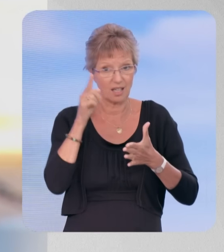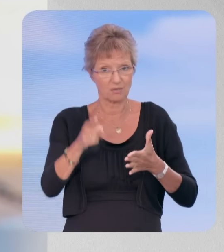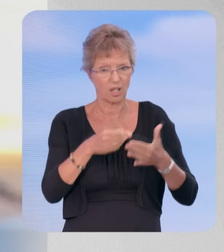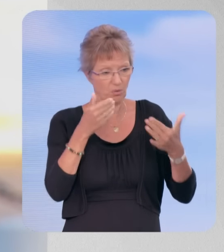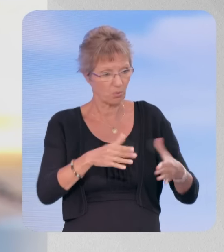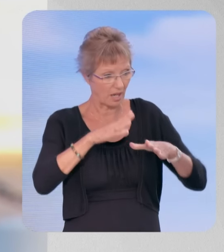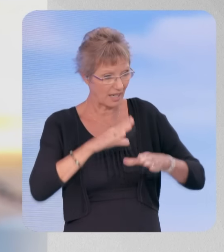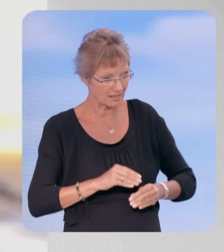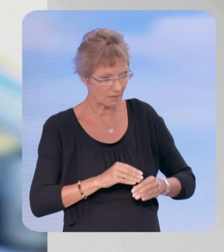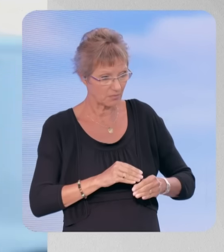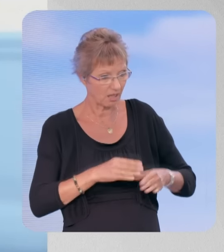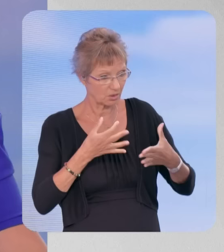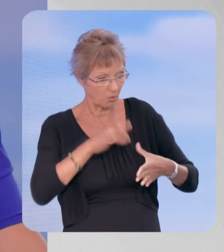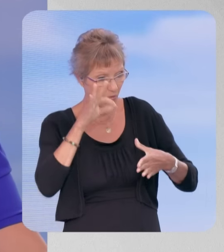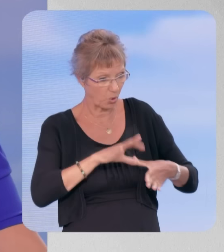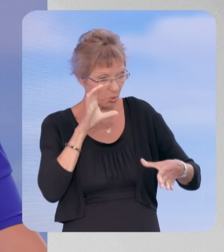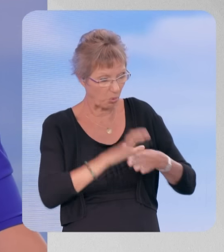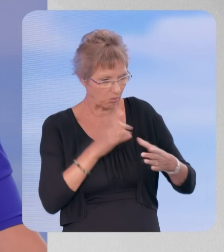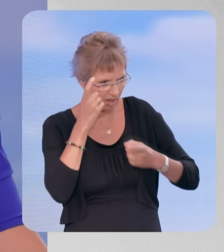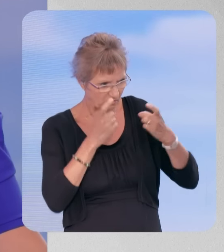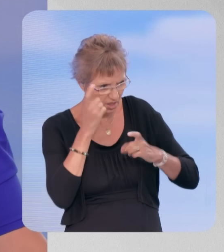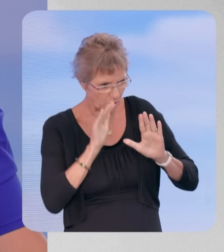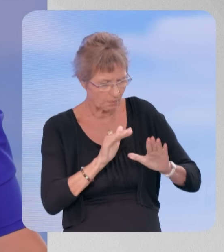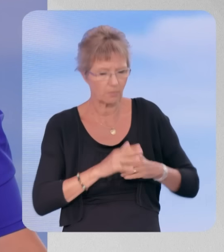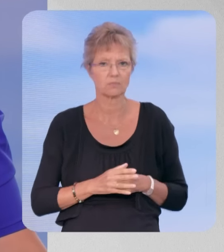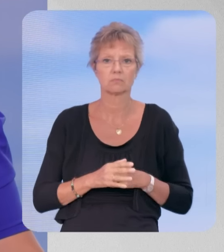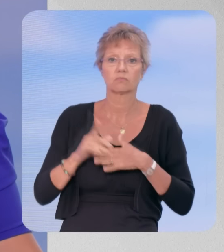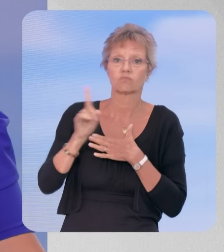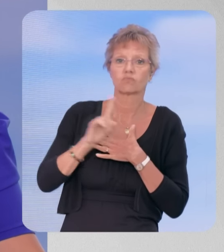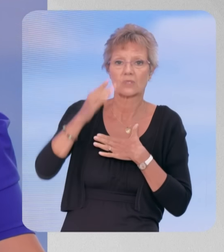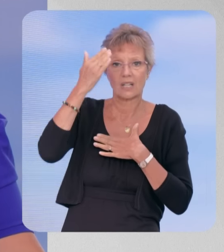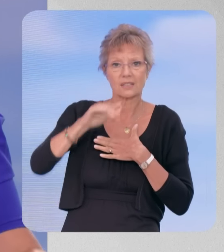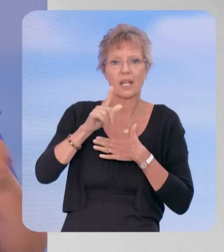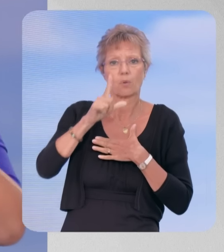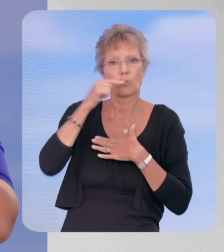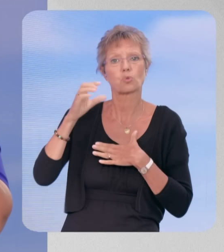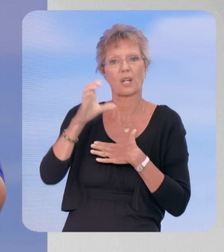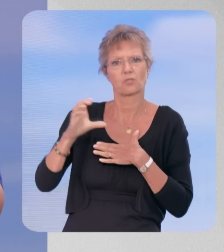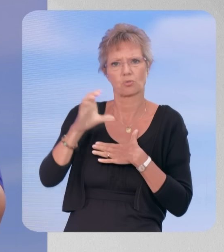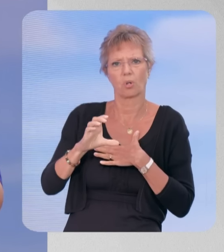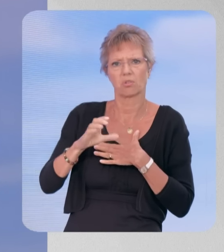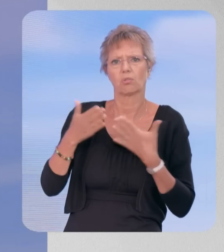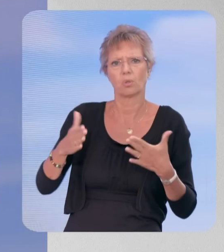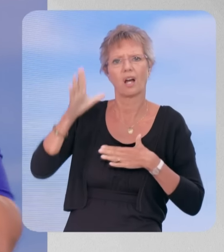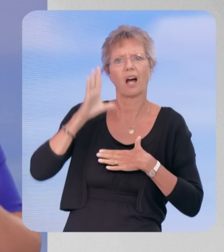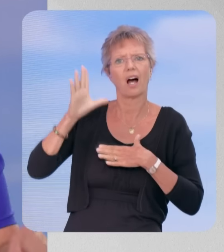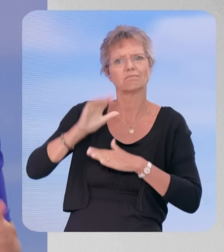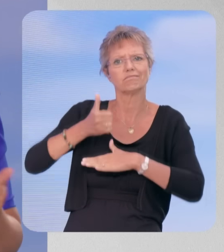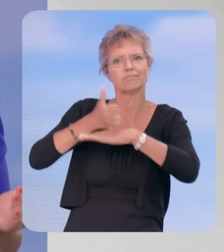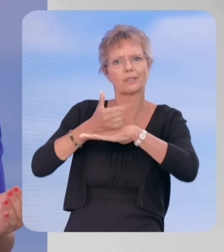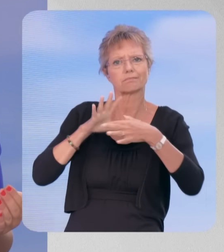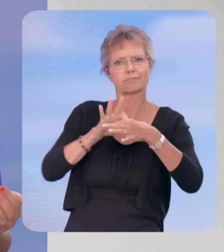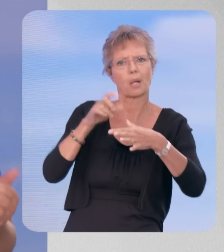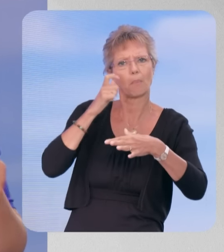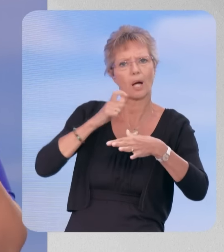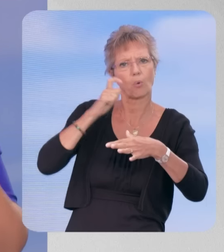chance ? – Mais non, je ne lui donne pas sa chance. Et d'ailleurs, nous savons déjà ce que fait M. Cazeneuve, qui a d'ailleurs gouverné avec M. Macron, qu'a